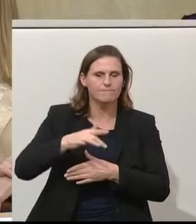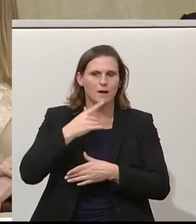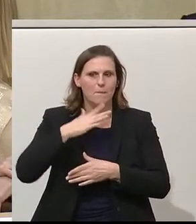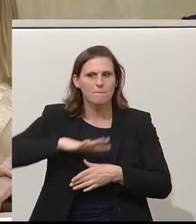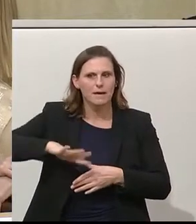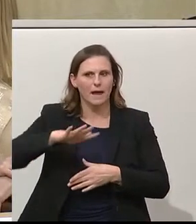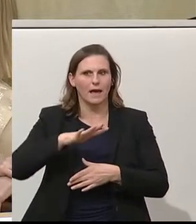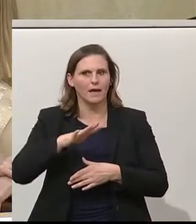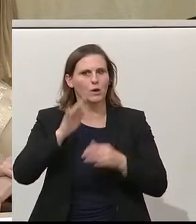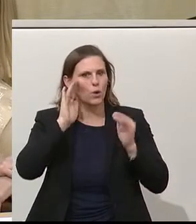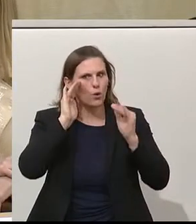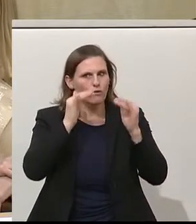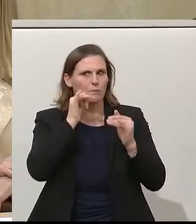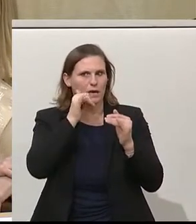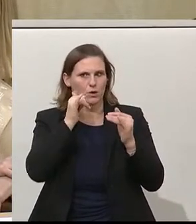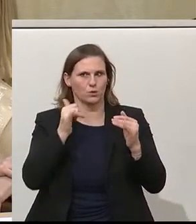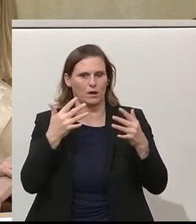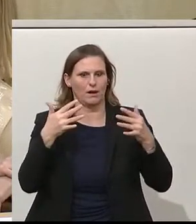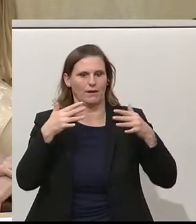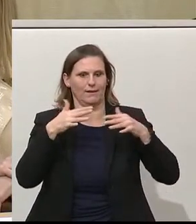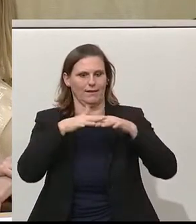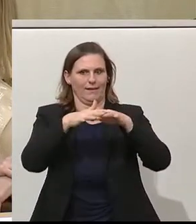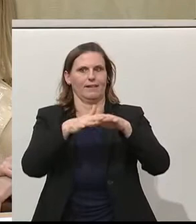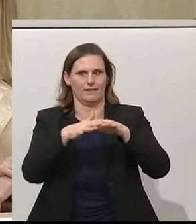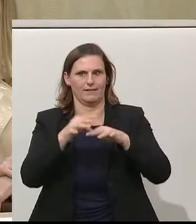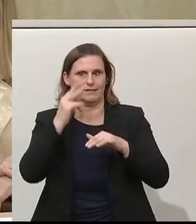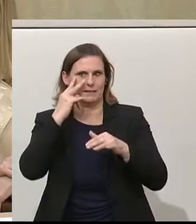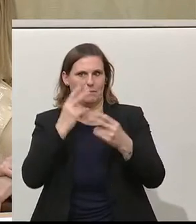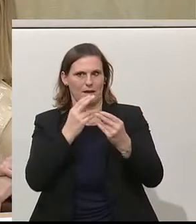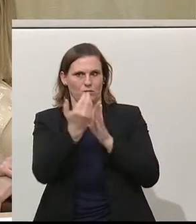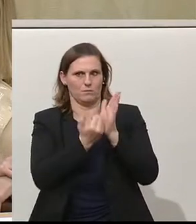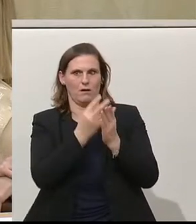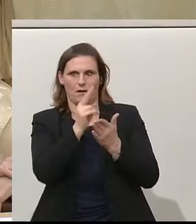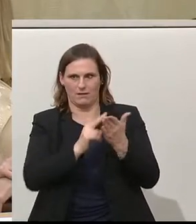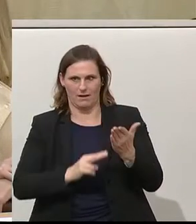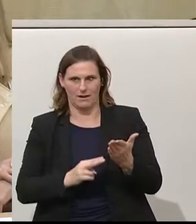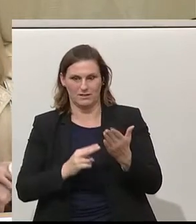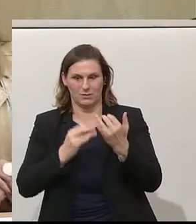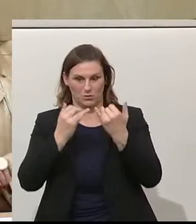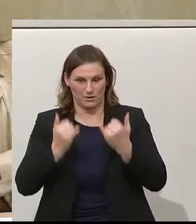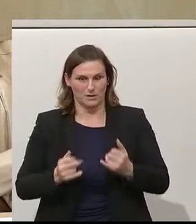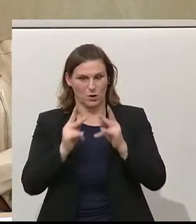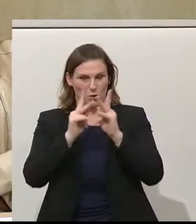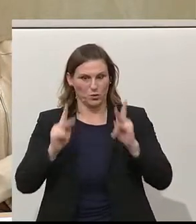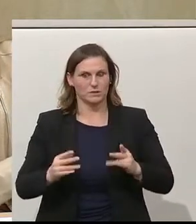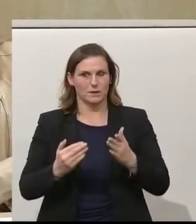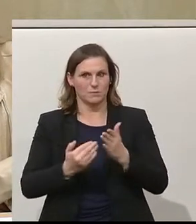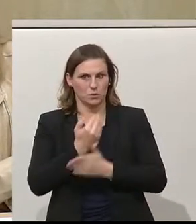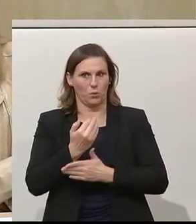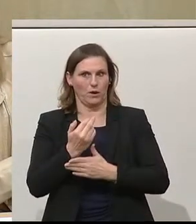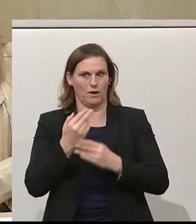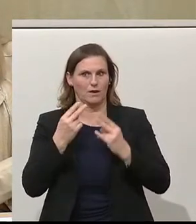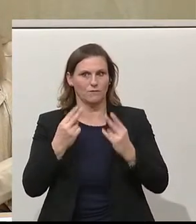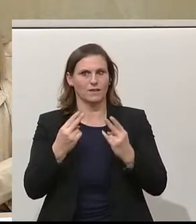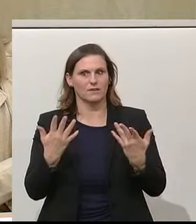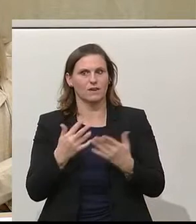ÖVP und Grüne treffen und das haben wir ja getan, wie Sie im Regierungsprogramm nachlesen können. Und dieses Konzept besteht wesentlich aus drei Säulen,